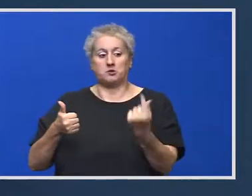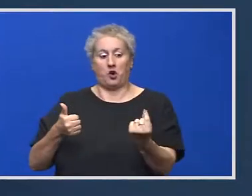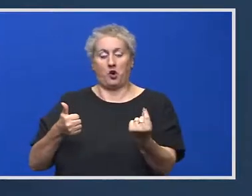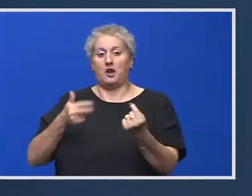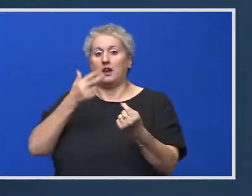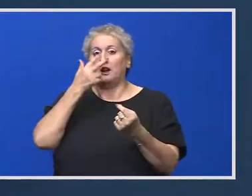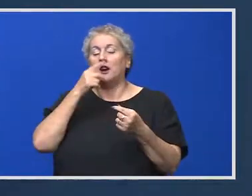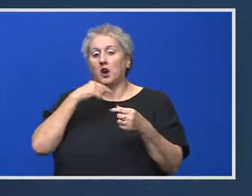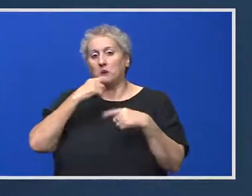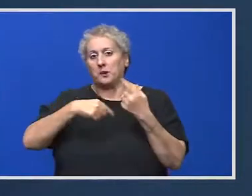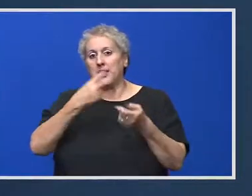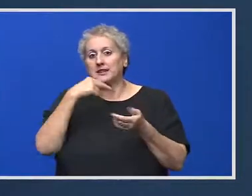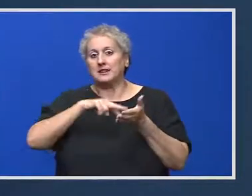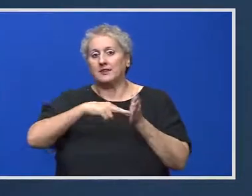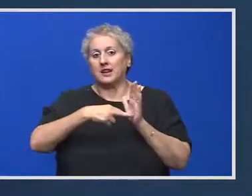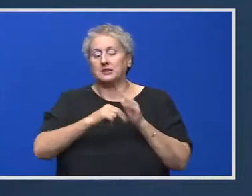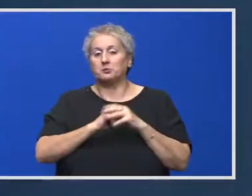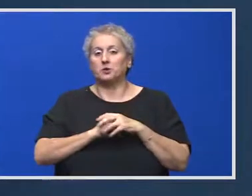urmează să răspundem.